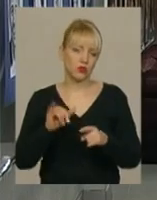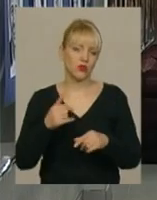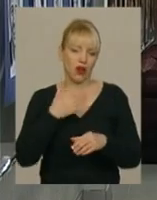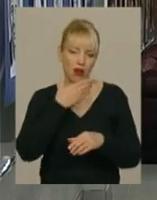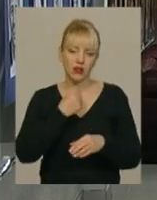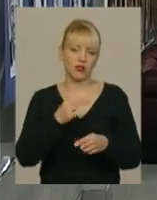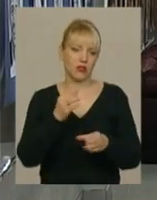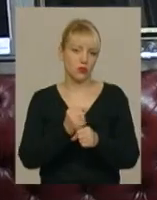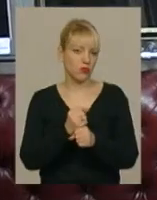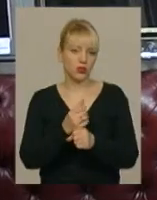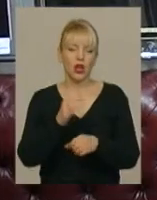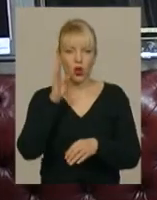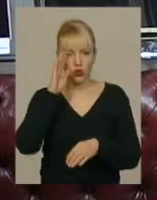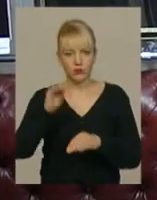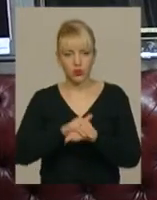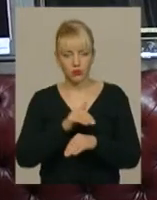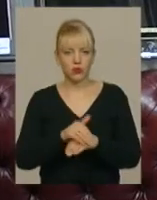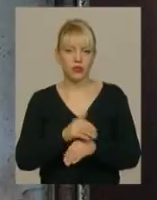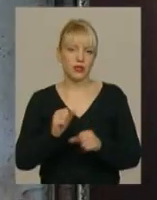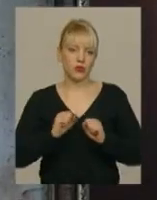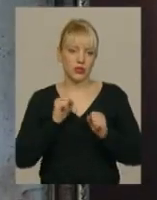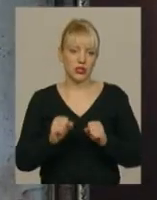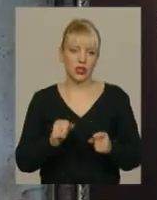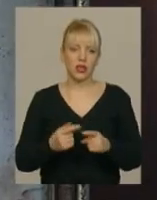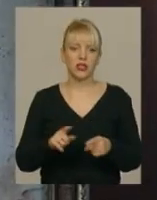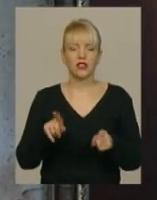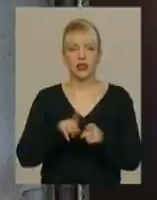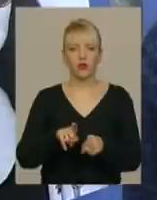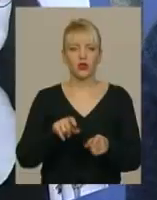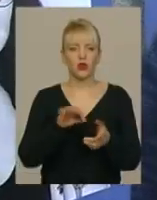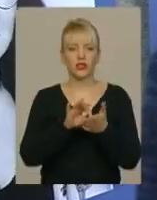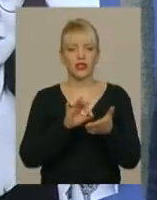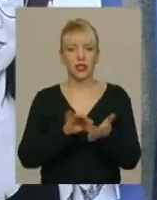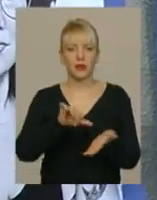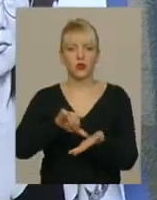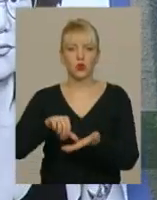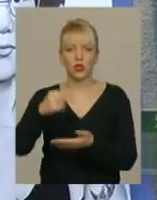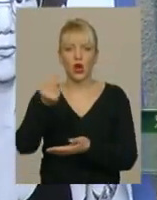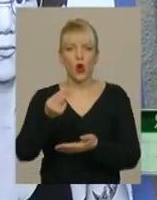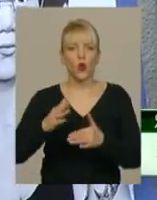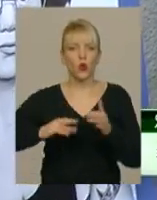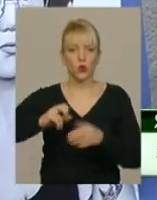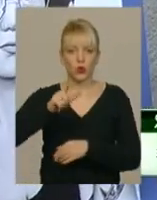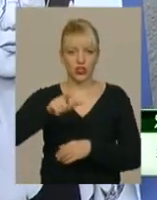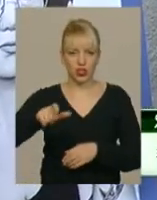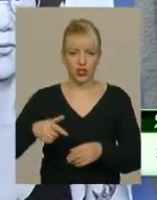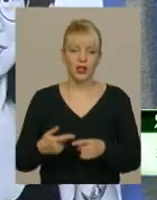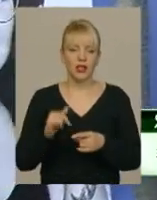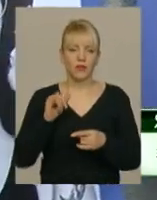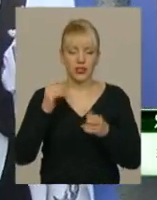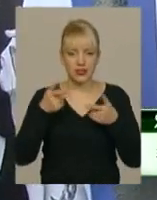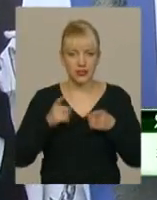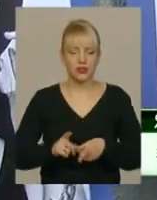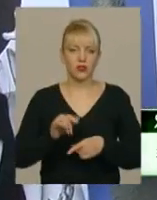постаралися, і молодці. Оцінили роботи студентів і присутні на виставці художників. Дійсно в них, можна сказати, сьогодні